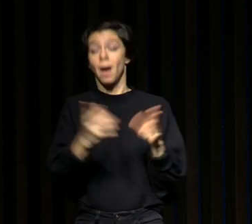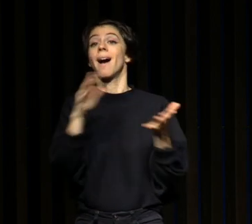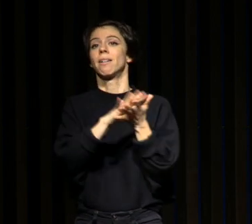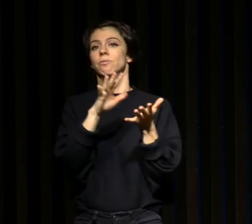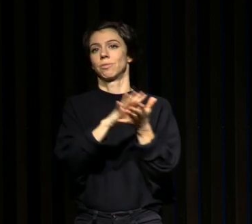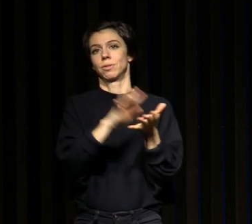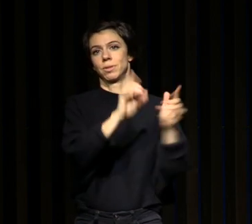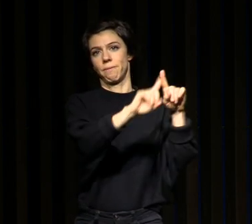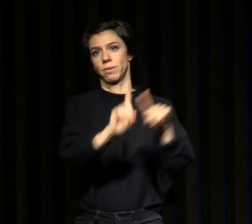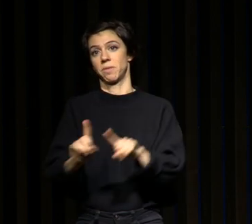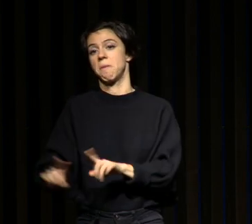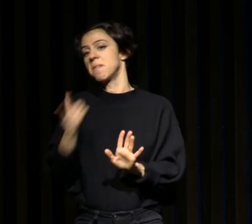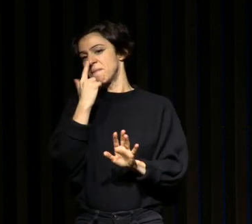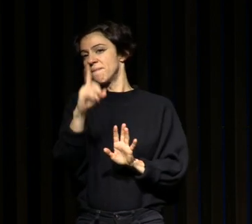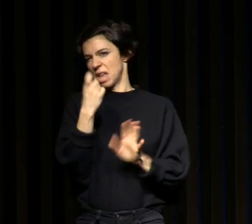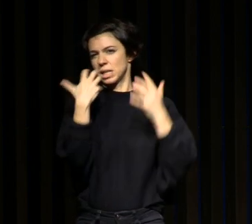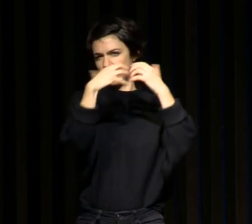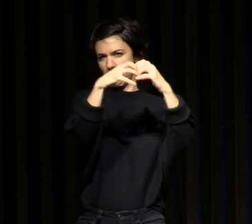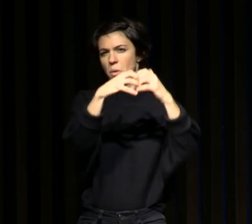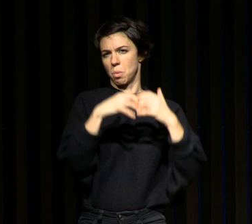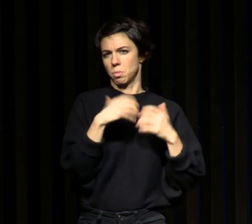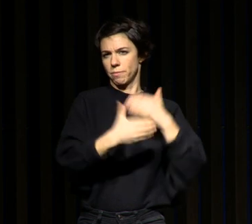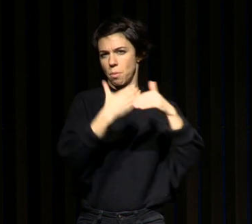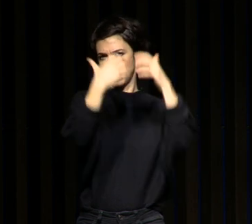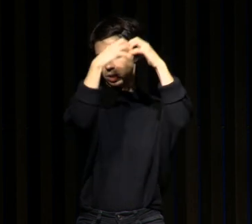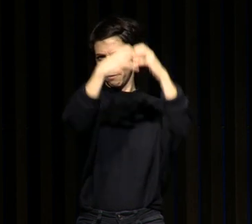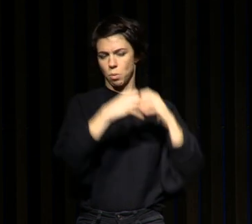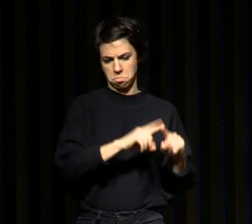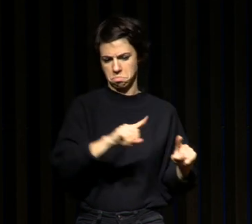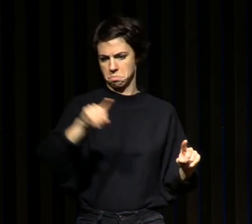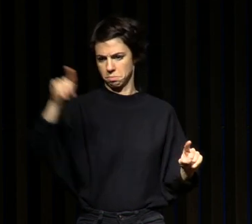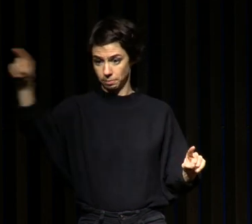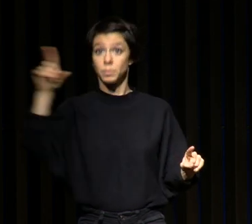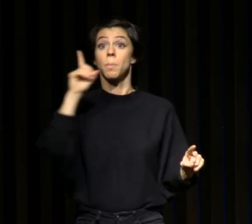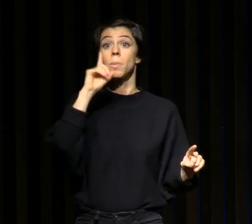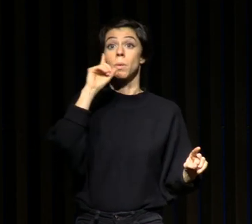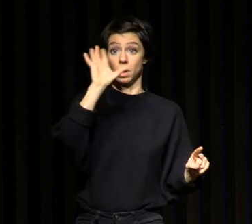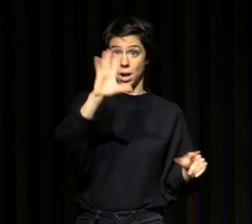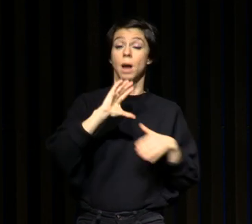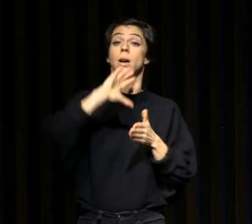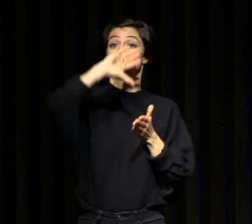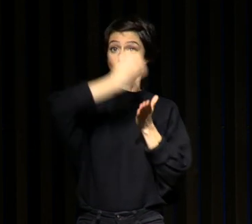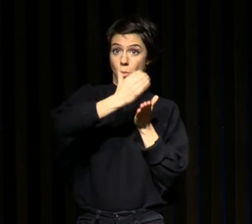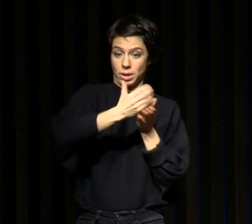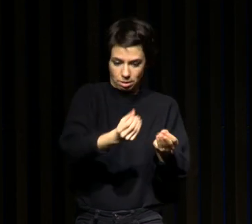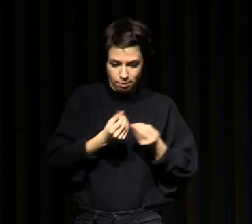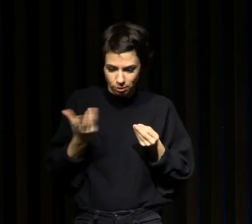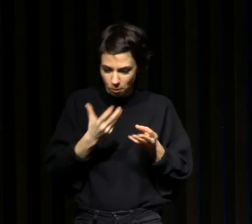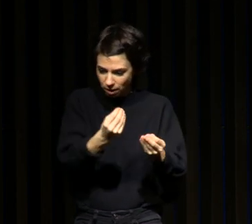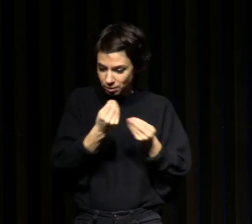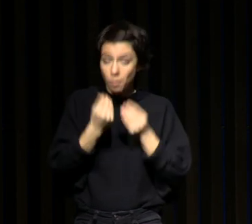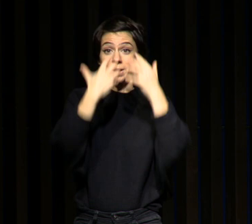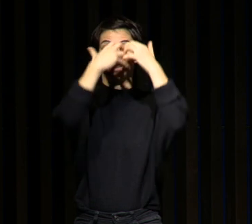lié au développement du cerveau, parce qu'une des fonctions du sommeil, c'est de permettre le câblage entre les neurones qui va